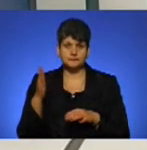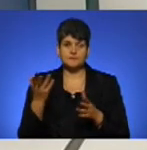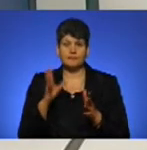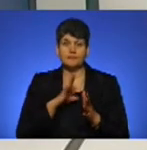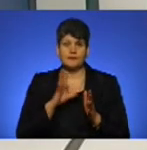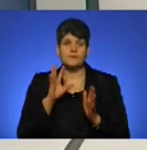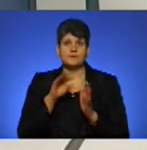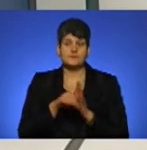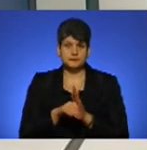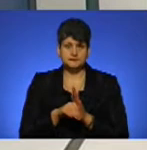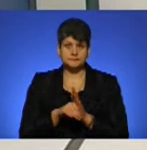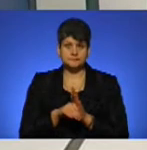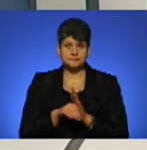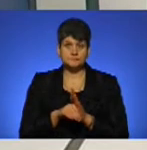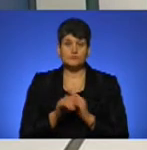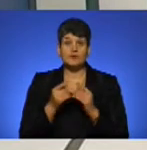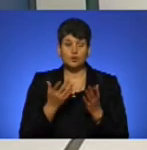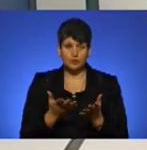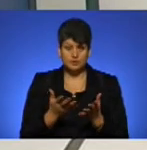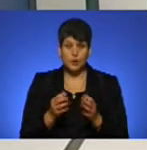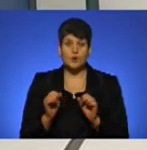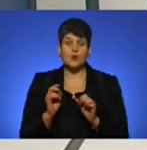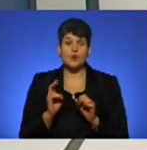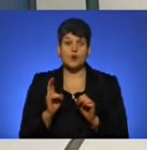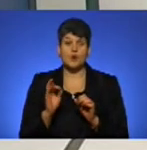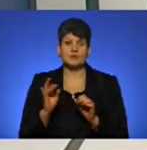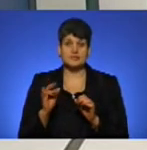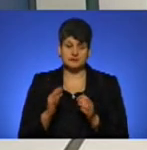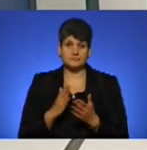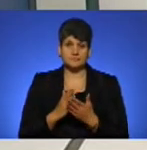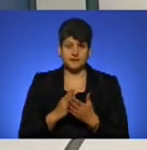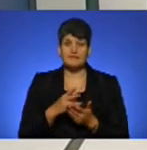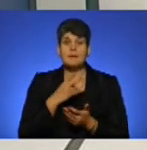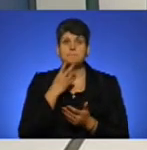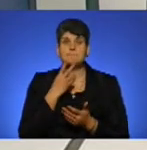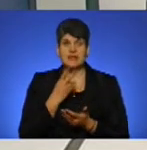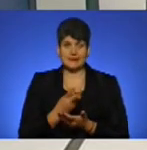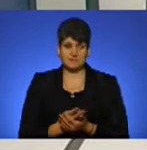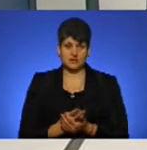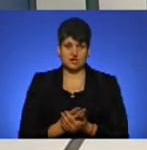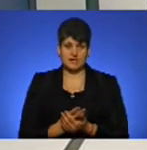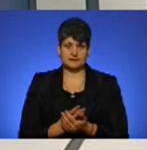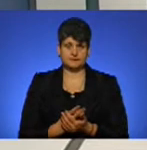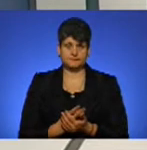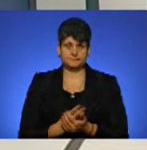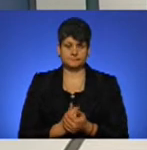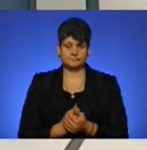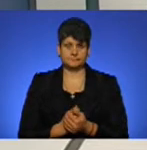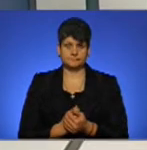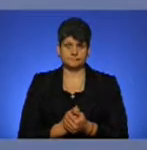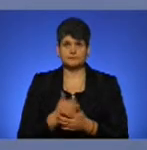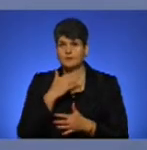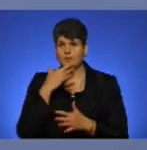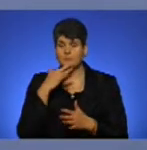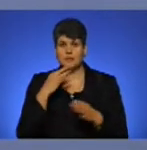включена. І от, власне, концепція, яка існуюча, вона передбачає ряд